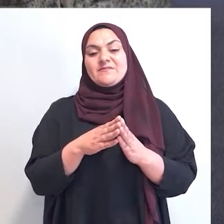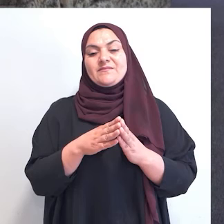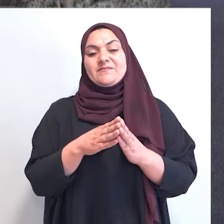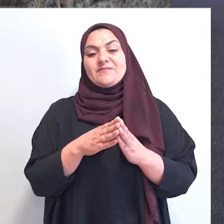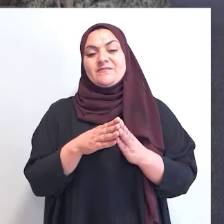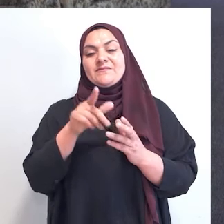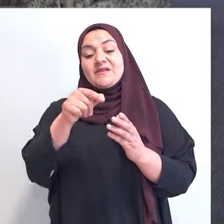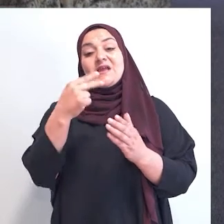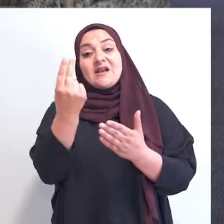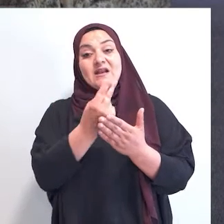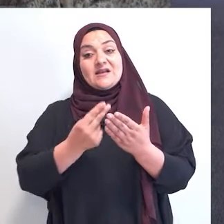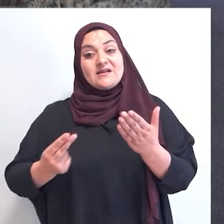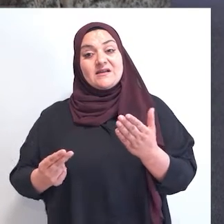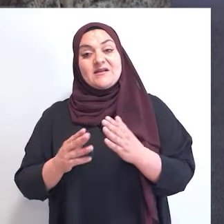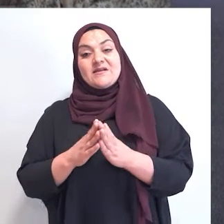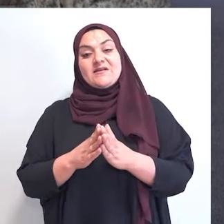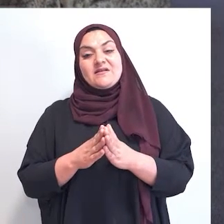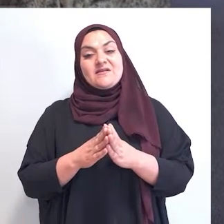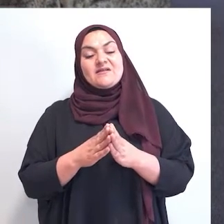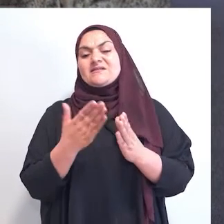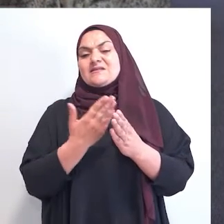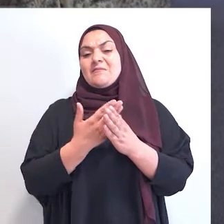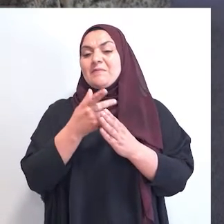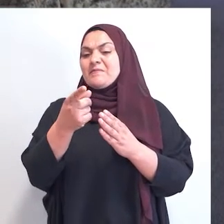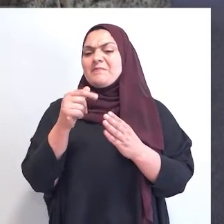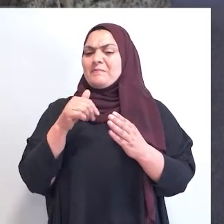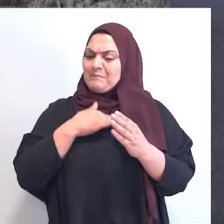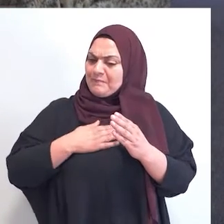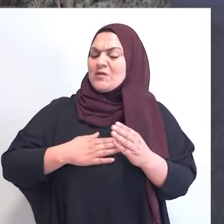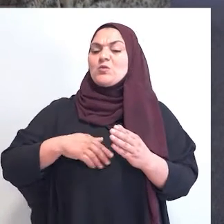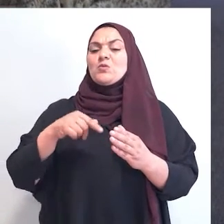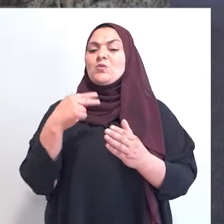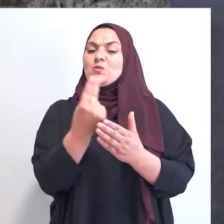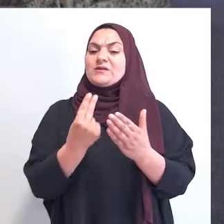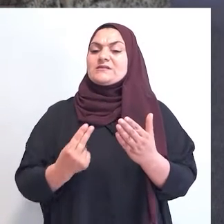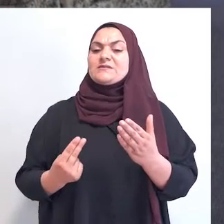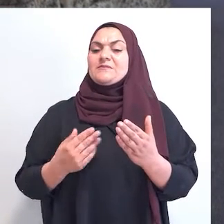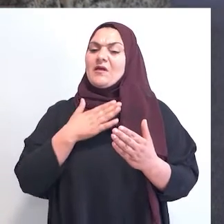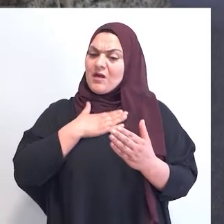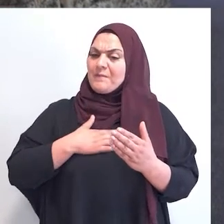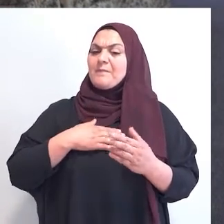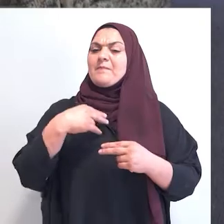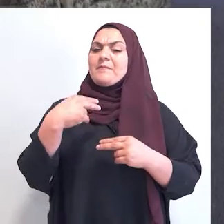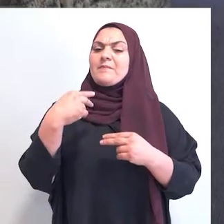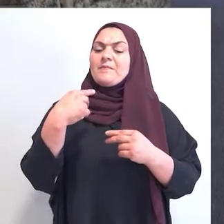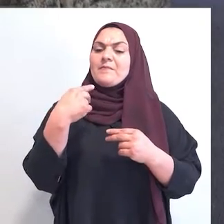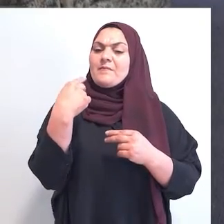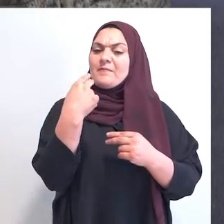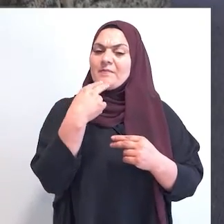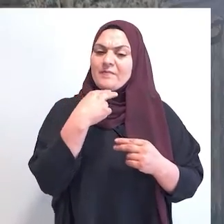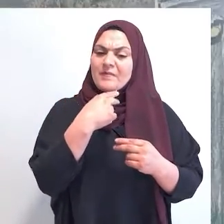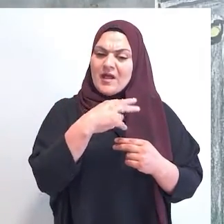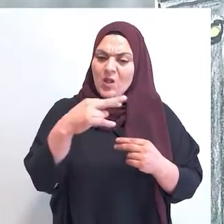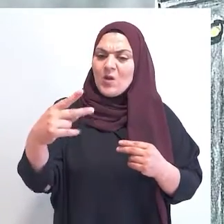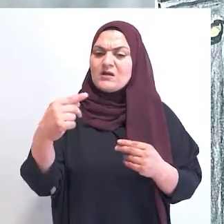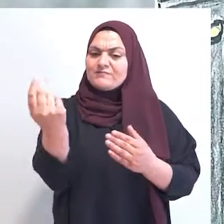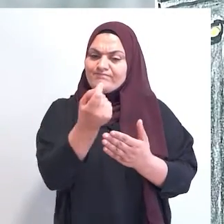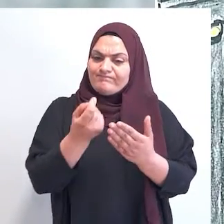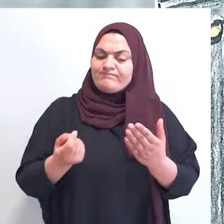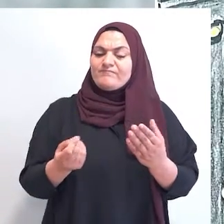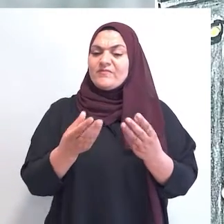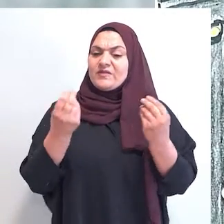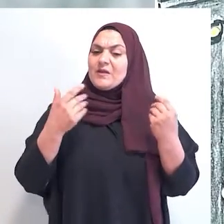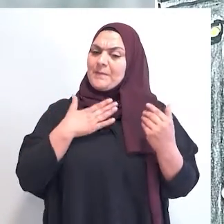تبعاً برسم من وأنا عم فات طفلة صغيرة يعني بتحكي عن أربع سنين وثالث